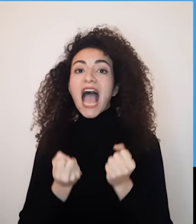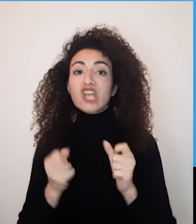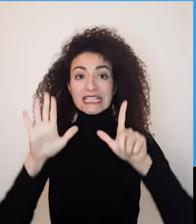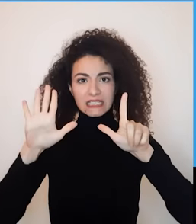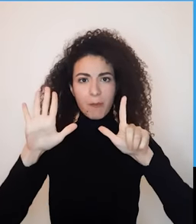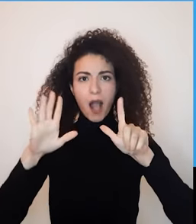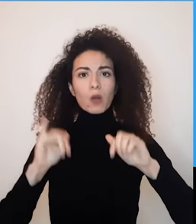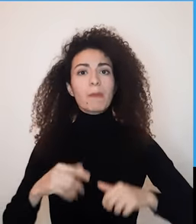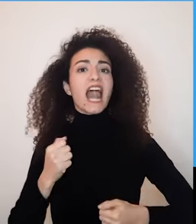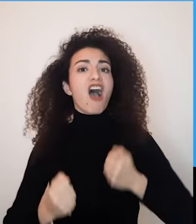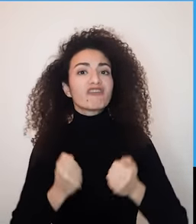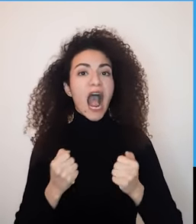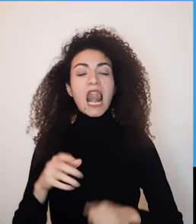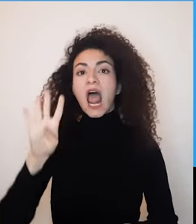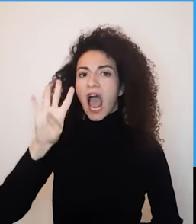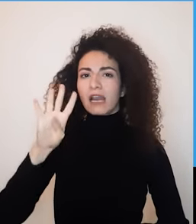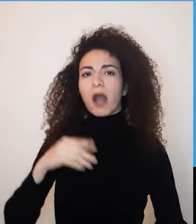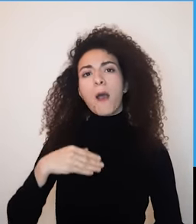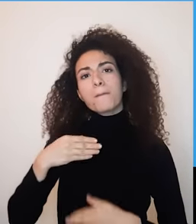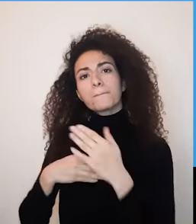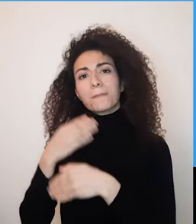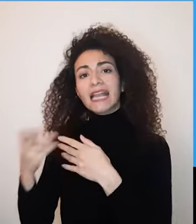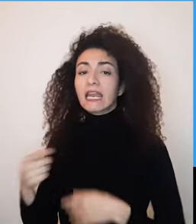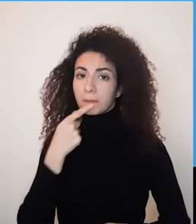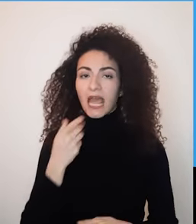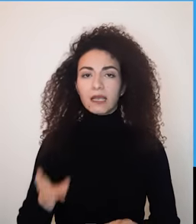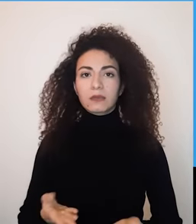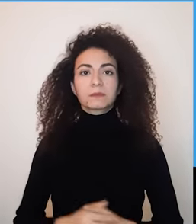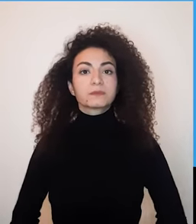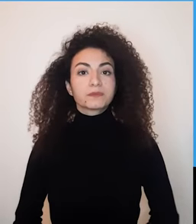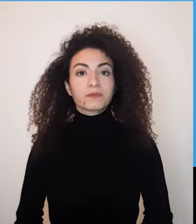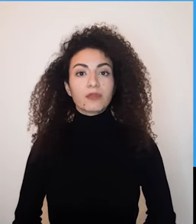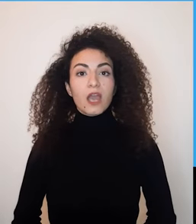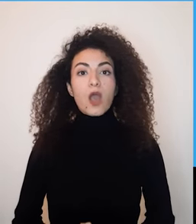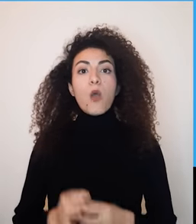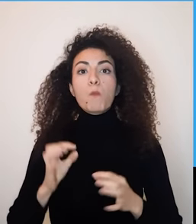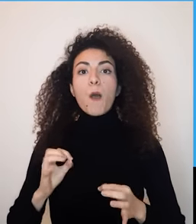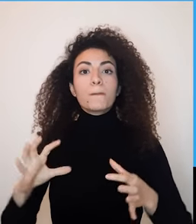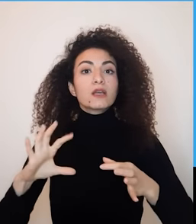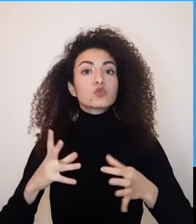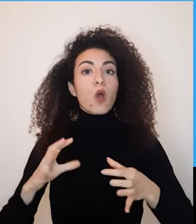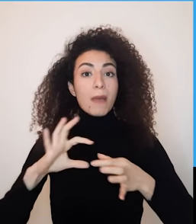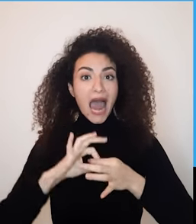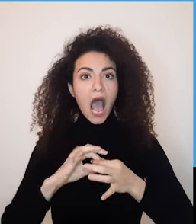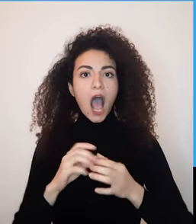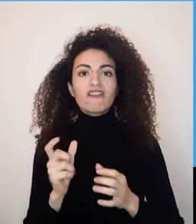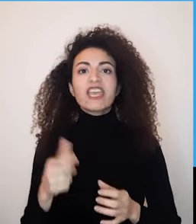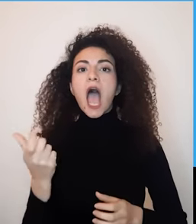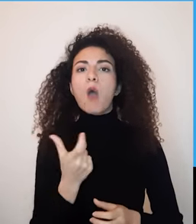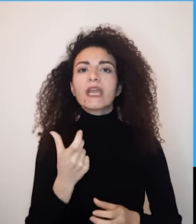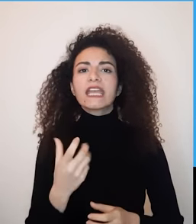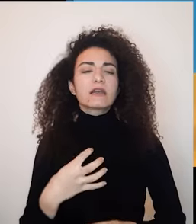السبعة ومن خلال الأفعال العلائقية الأربعة اللي حنفصلها تباعاً بفقرتنا وكيفية بناء بطاقة هوية